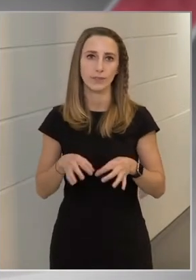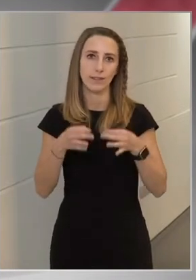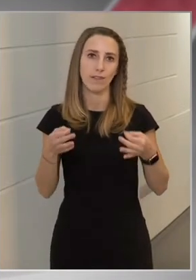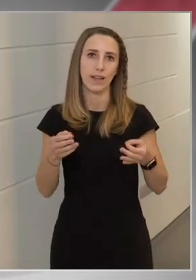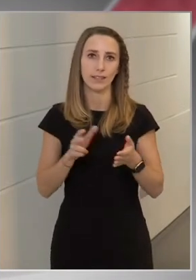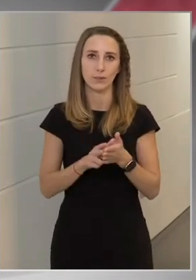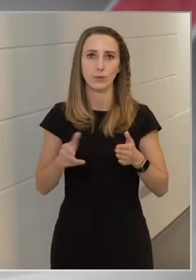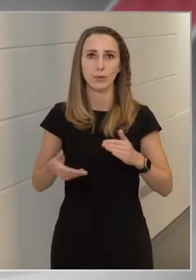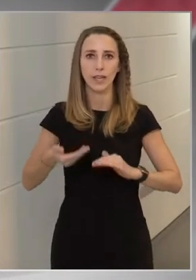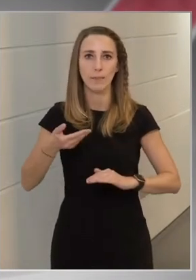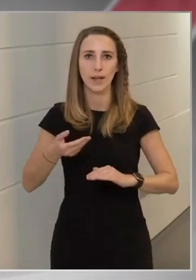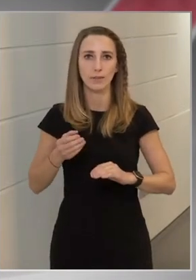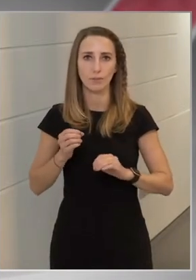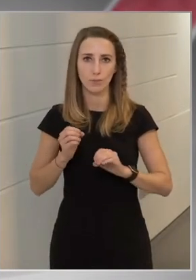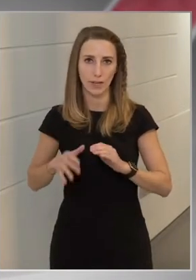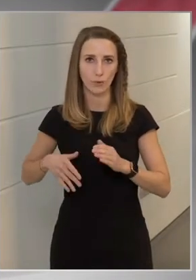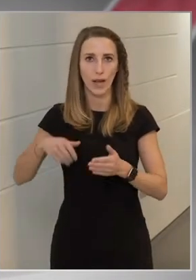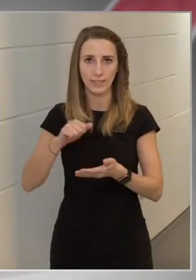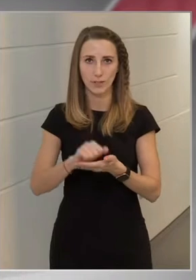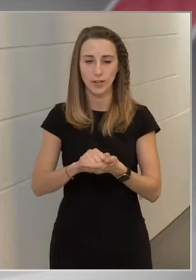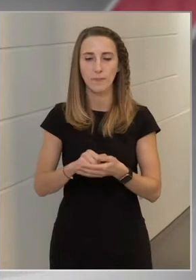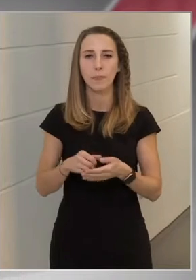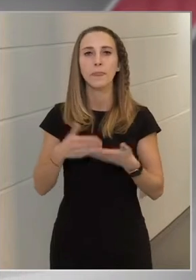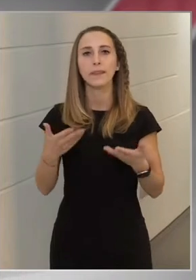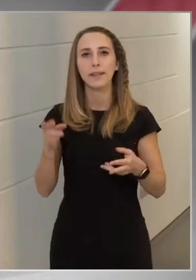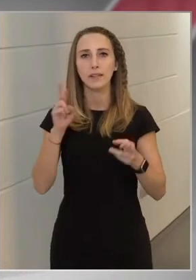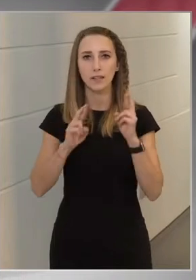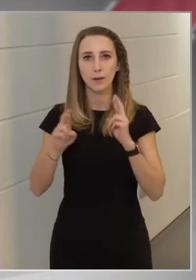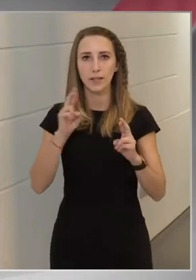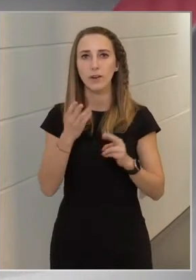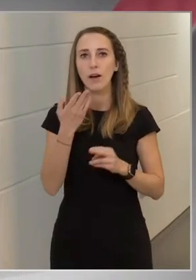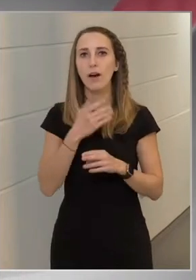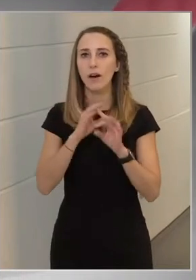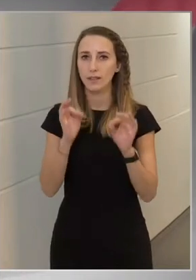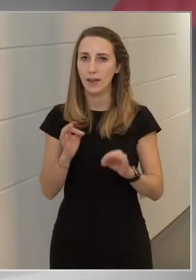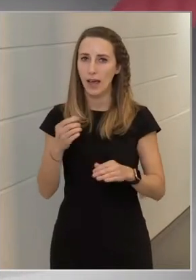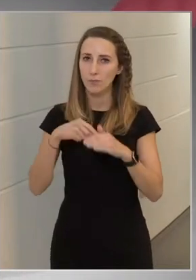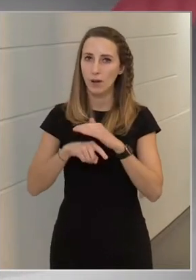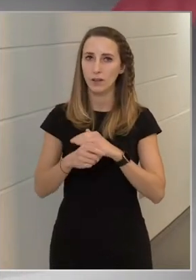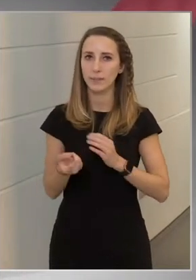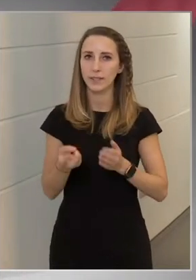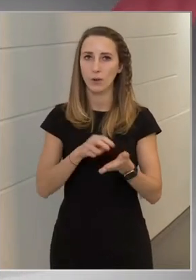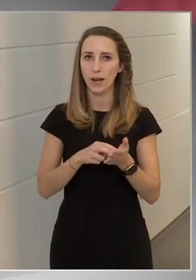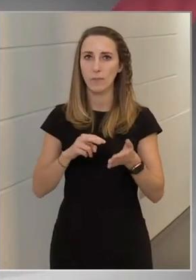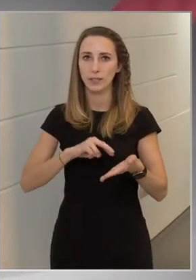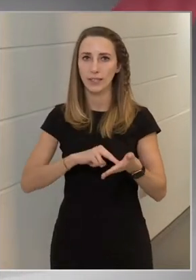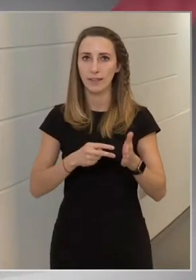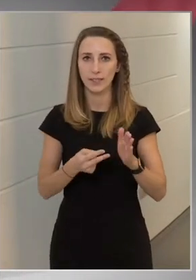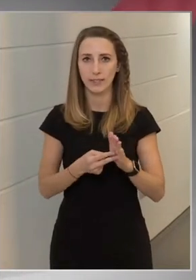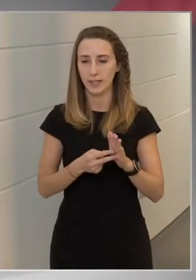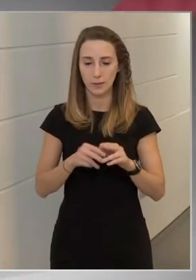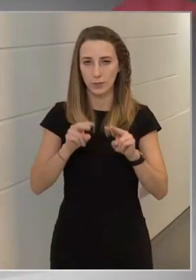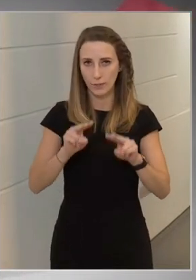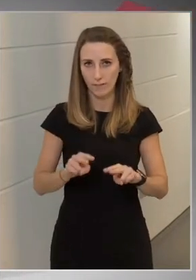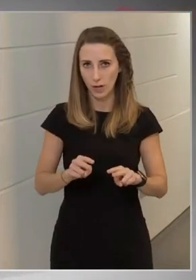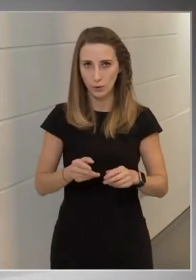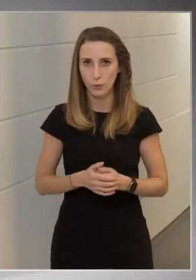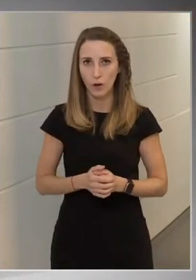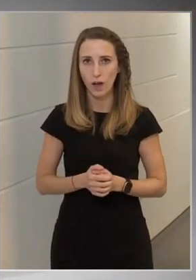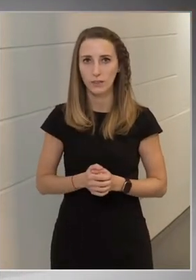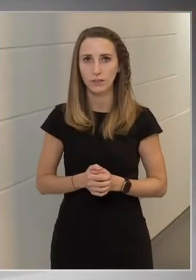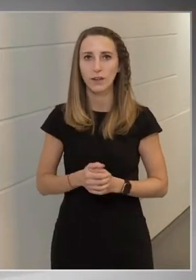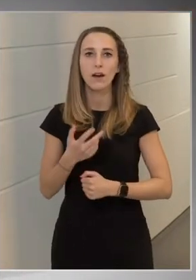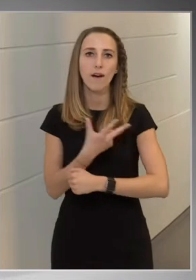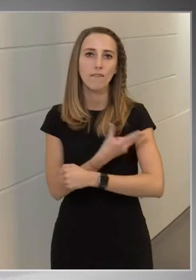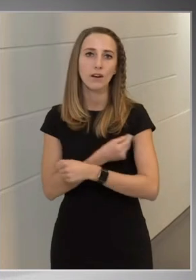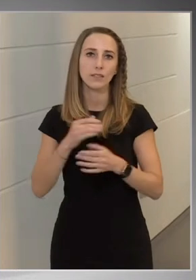kiemelt beruházását. Tehát az a reményünk, hogyha ebben a gyárban, amit korábban terveztek, nem is valósulhat meg a